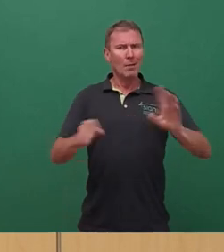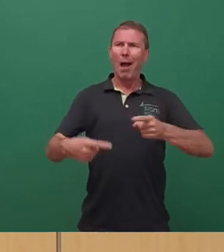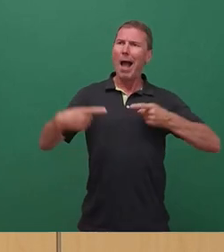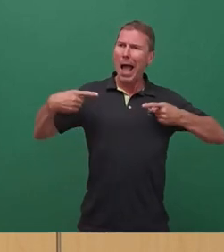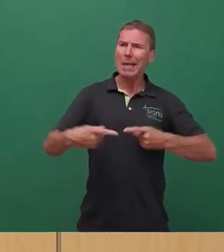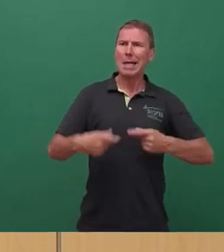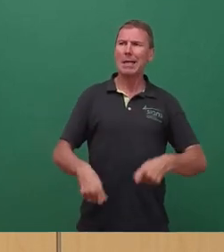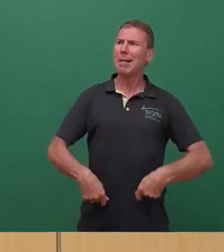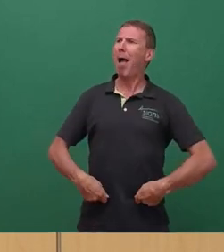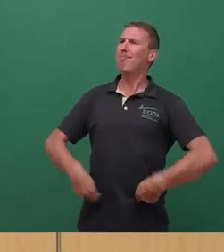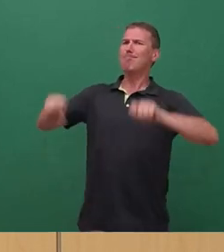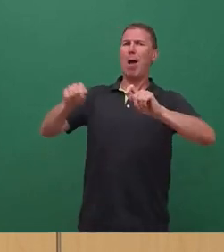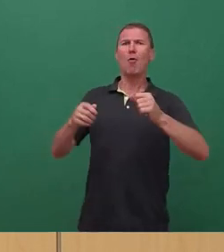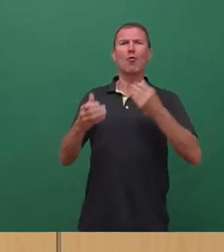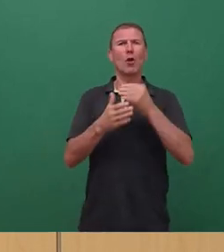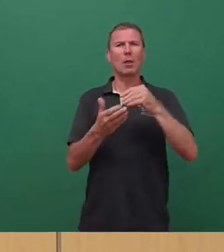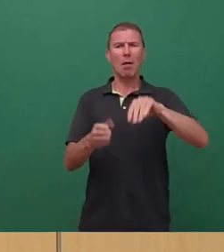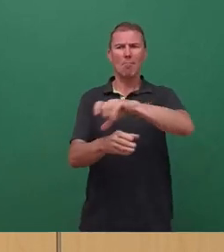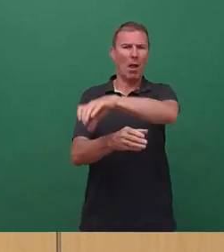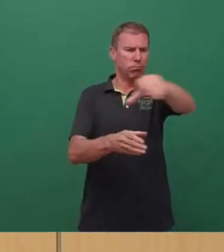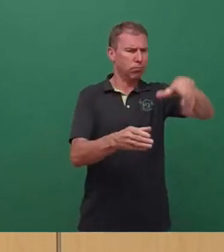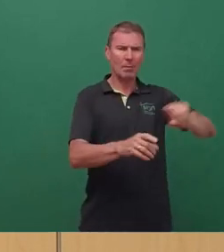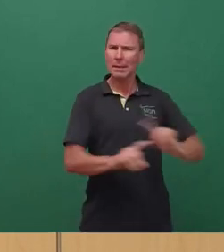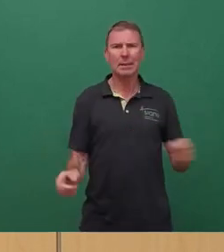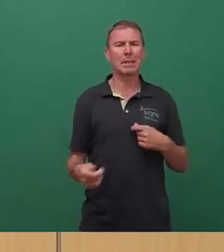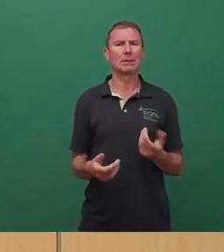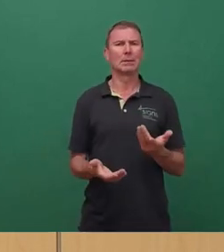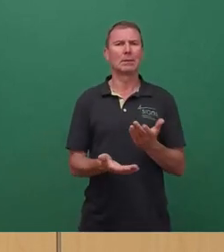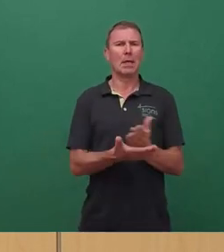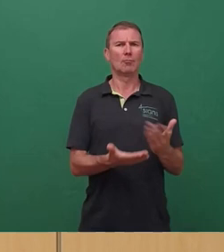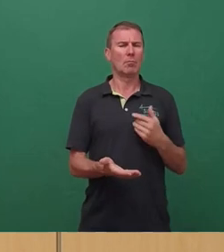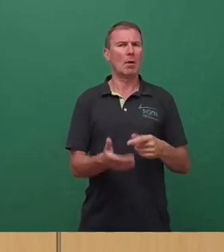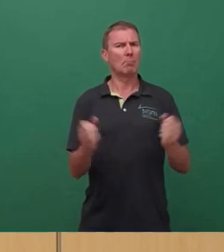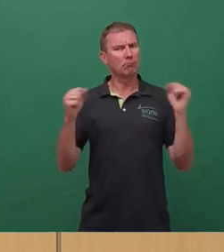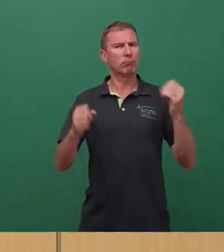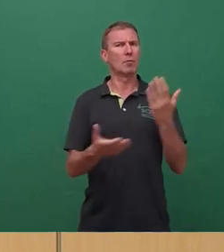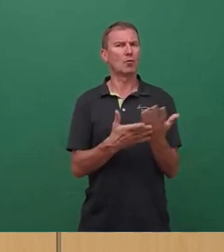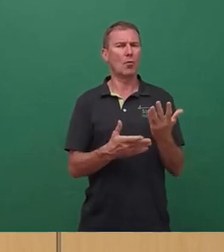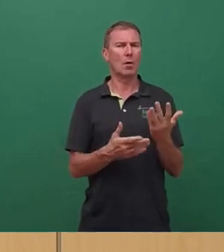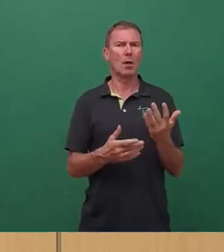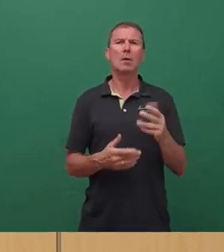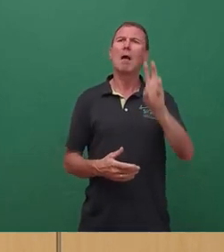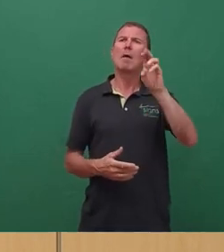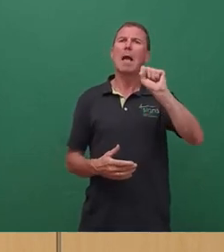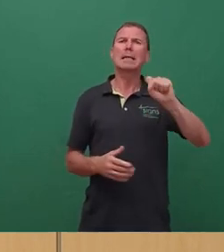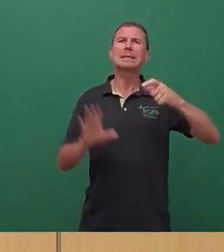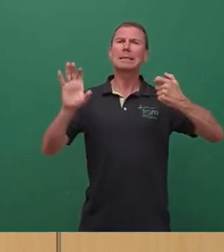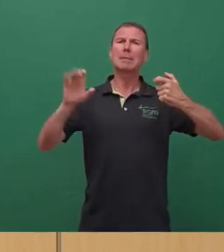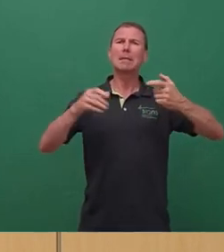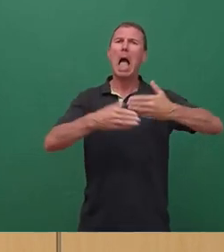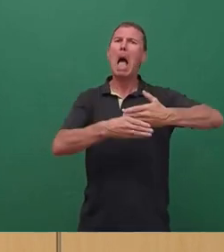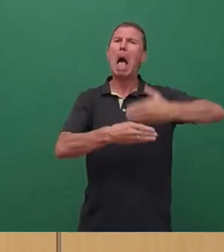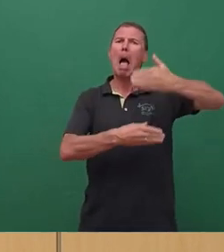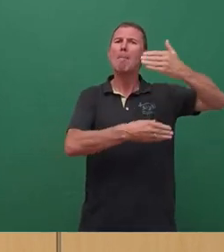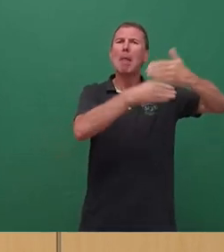Neustädter Markts ausgesprochen und wir haben uns als Stadtrat dafür ausgesprochen, dass das Gesamtensemble mit den WBS 70 Platten dort bleiben